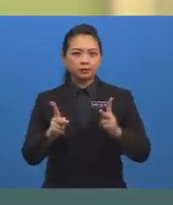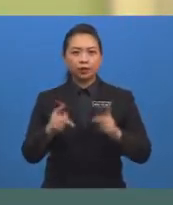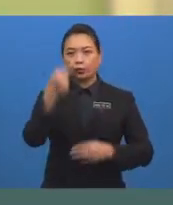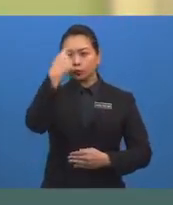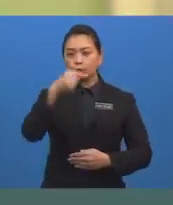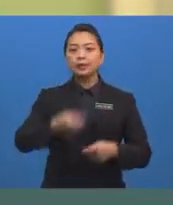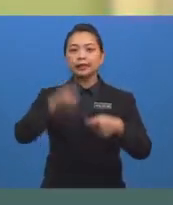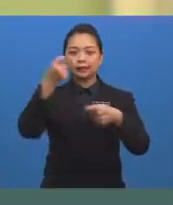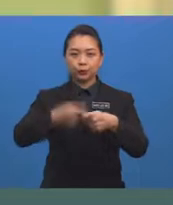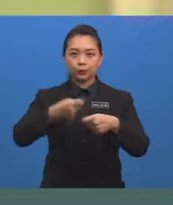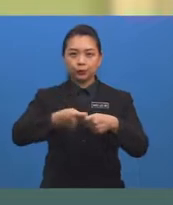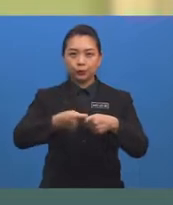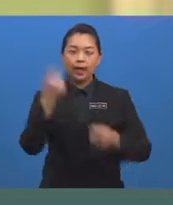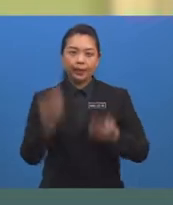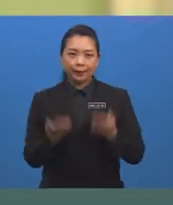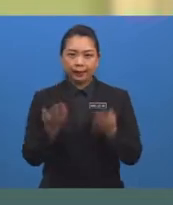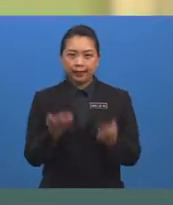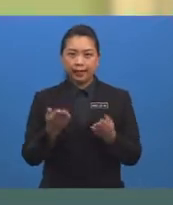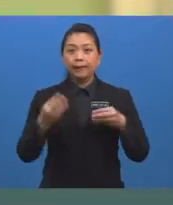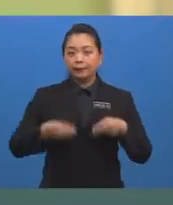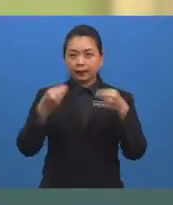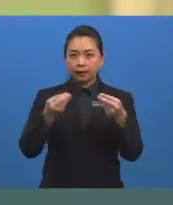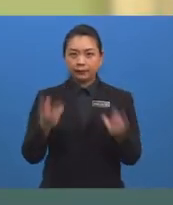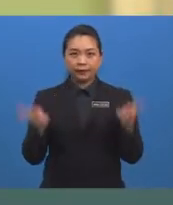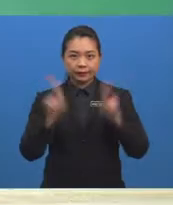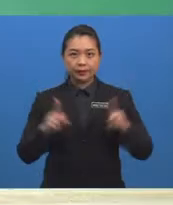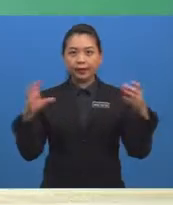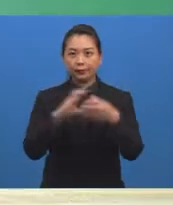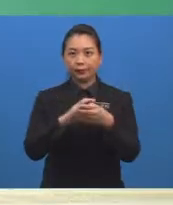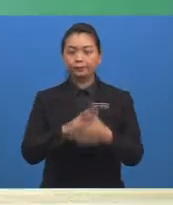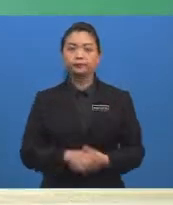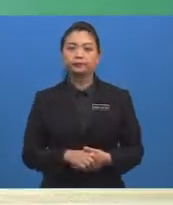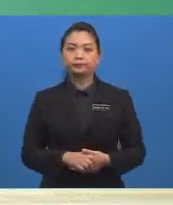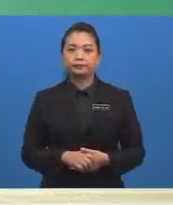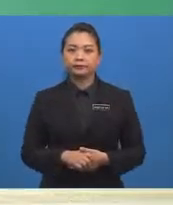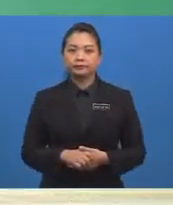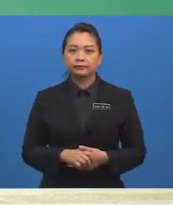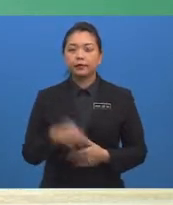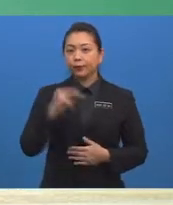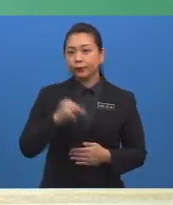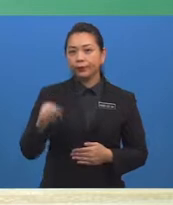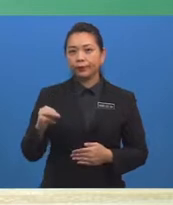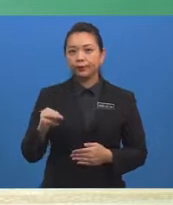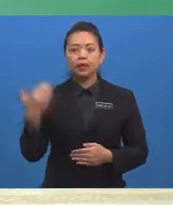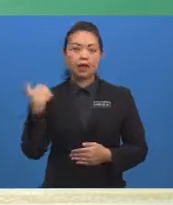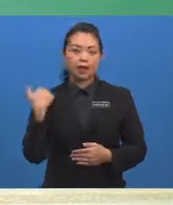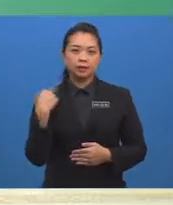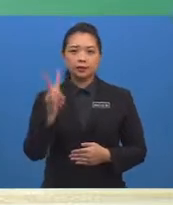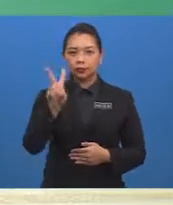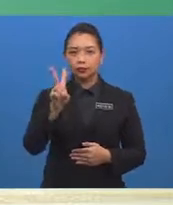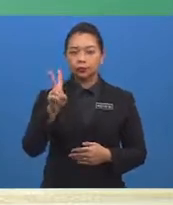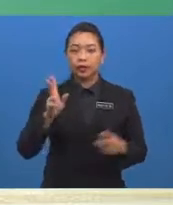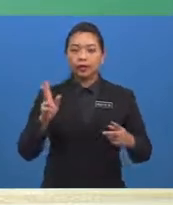menentukan kebarangkalian bagi peristiwa bergabung Murid-murid, terdapat dua